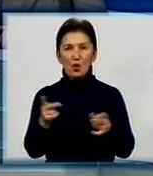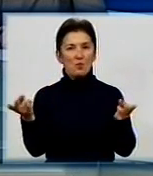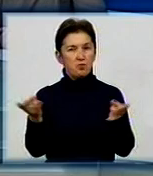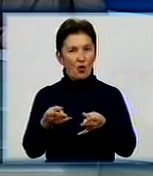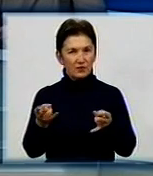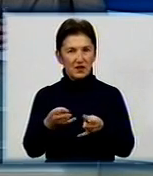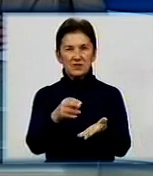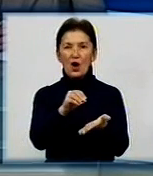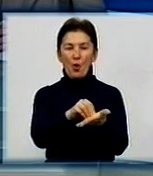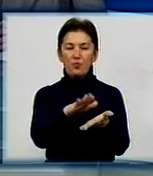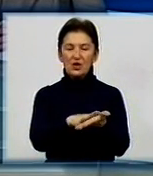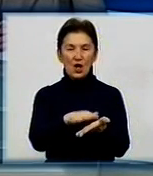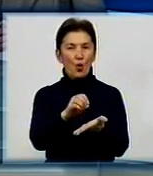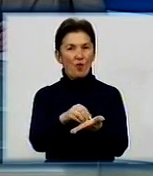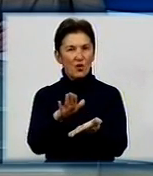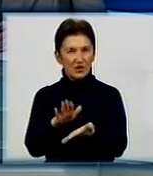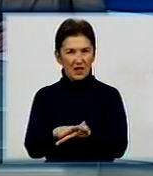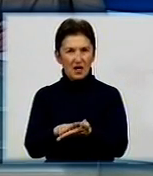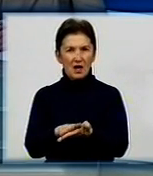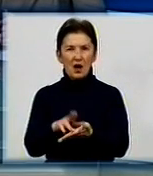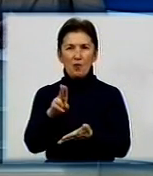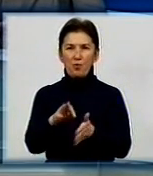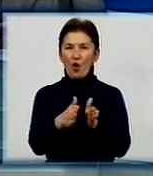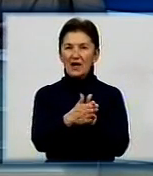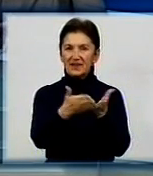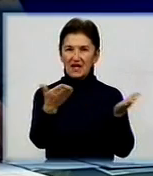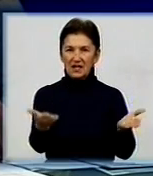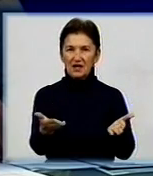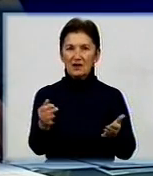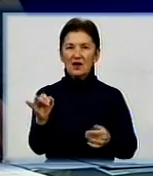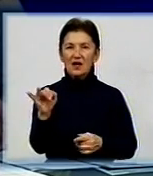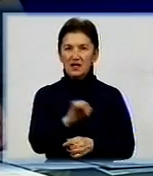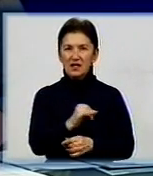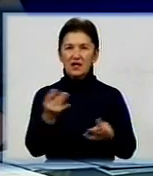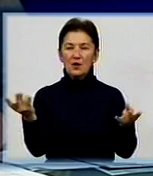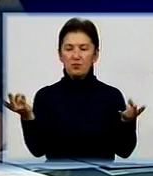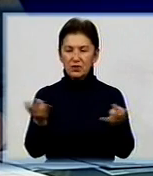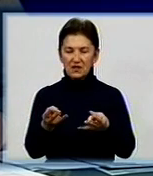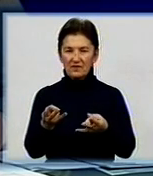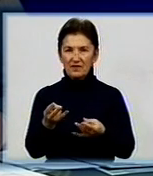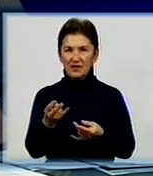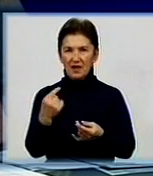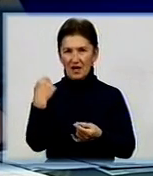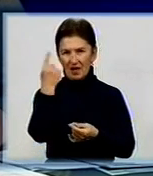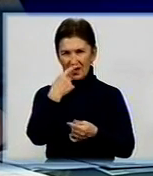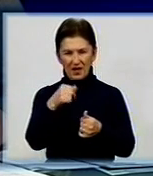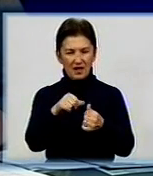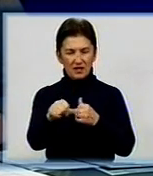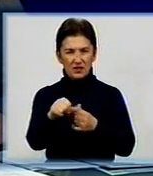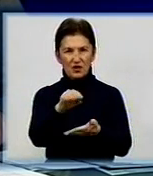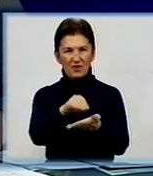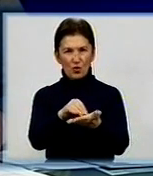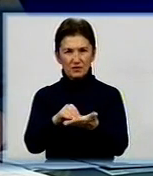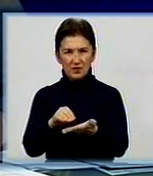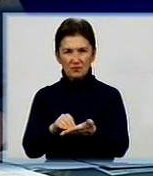обліковувати по господарських книгах, і до того, що потрібно його ідентифікувати, його потрібно